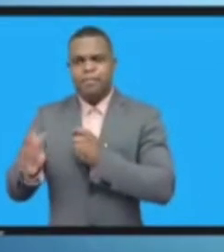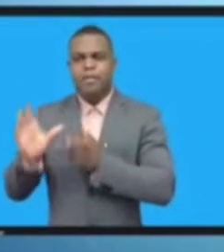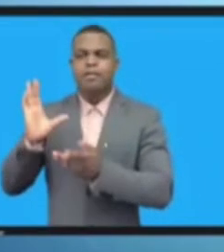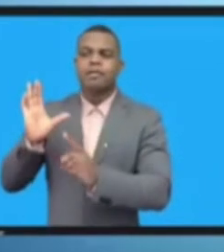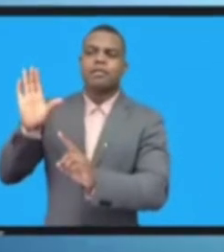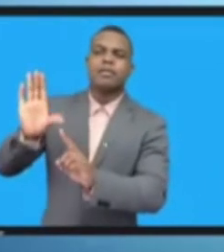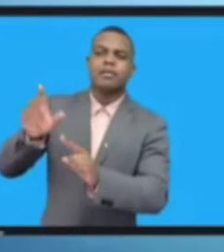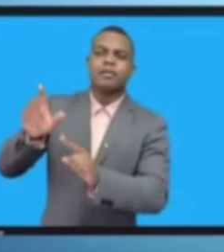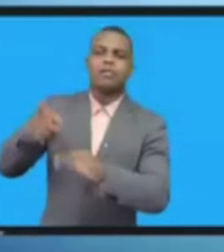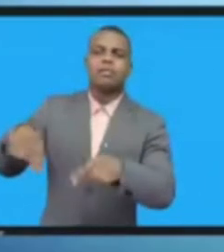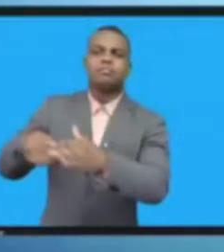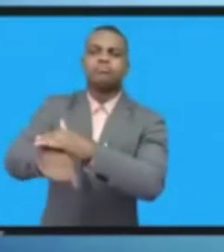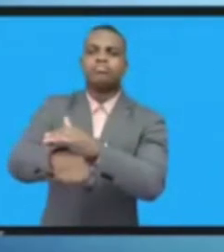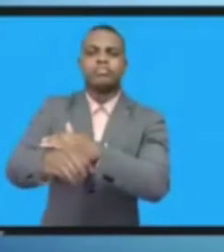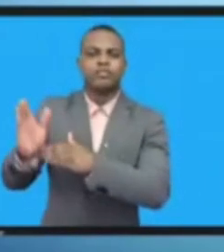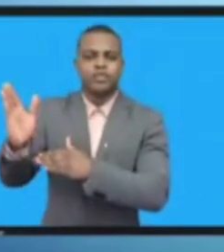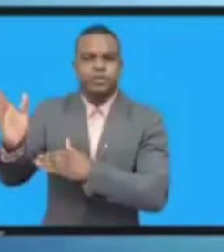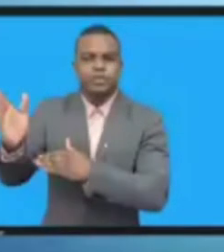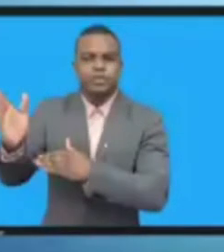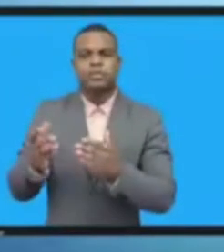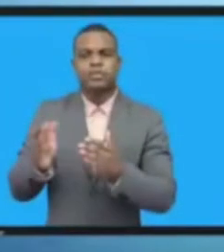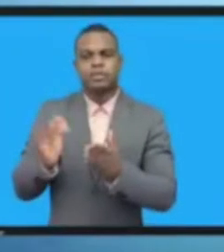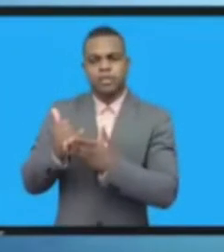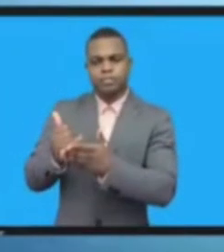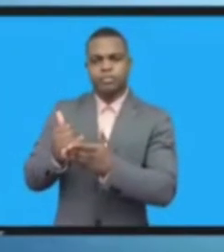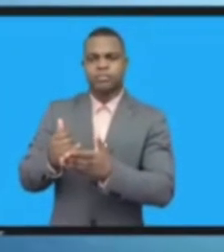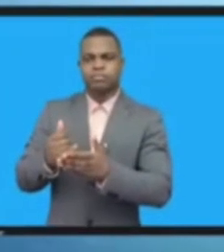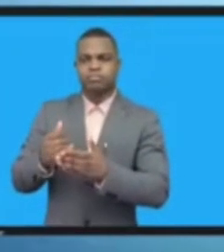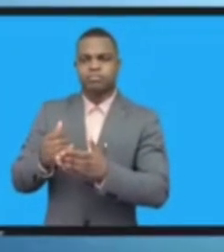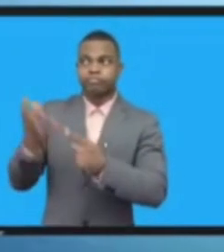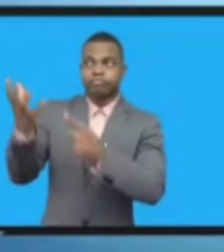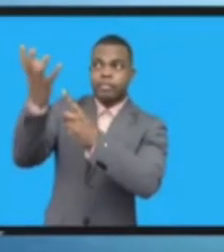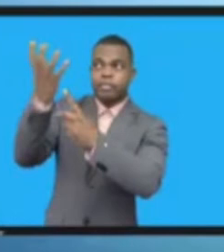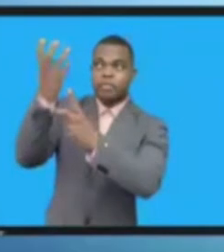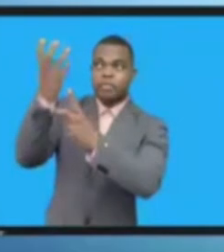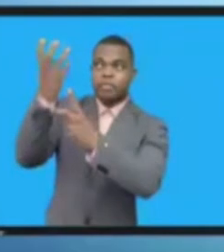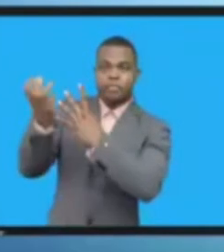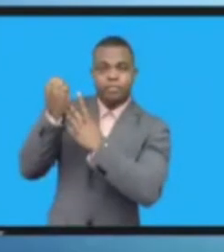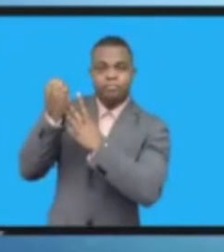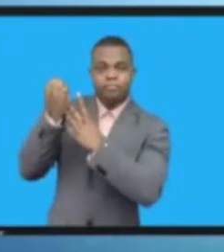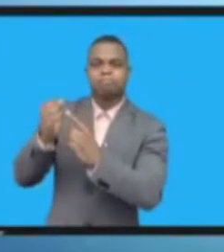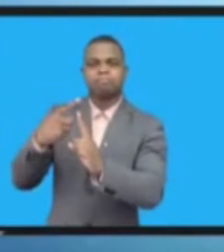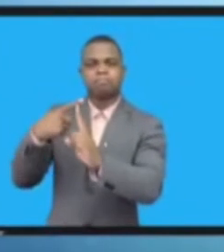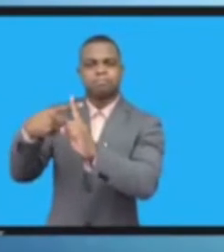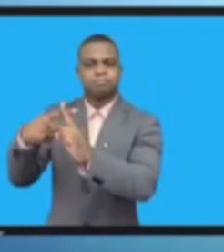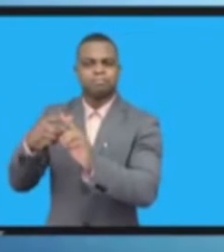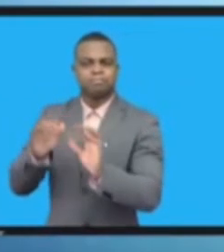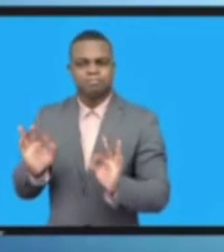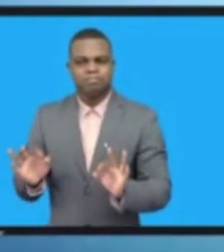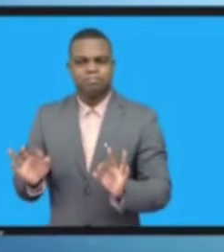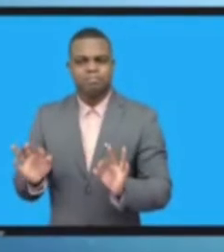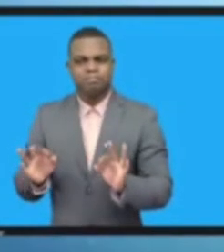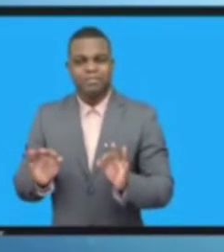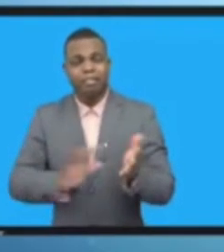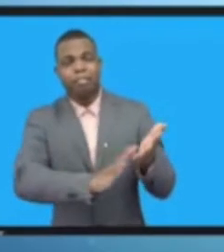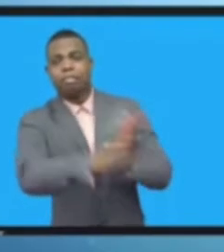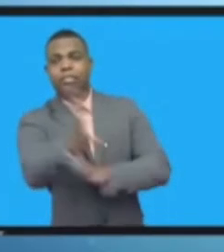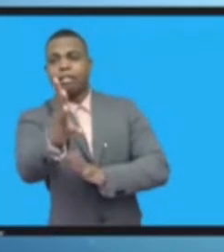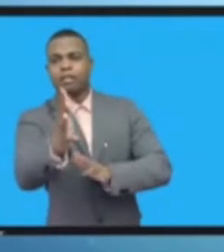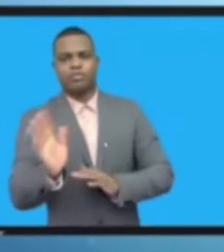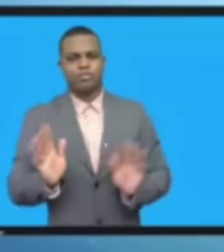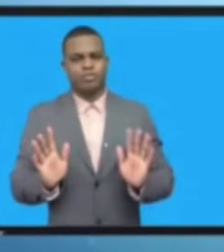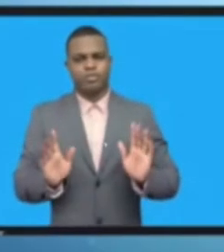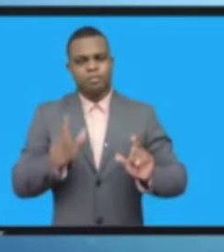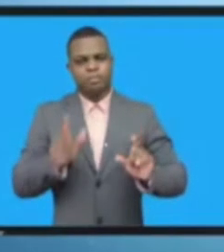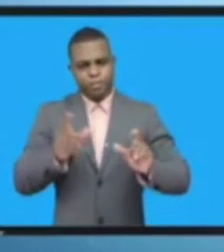يحققوا القدرة والسيطرة عن طريق التكنولوجيا يجب أن يستمع إليهم اسمحوا لي أن